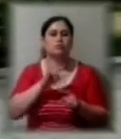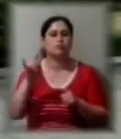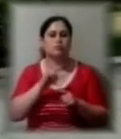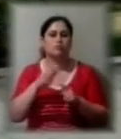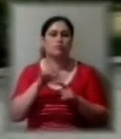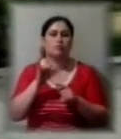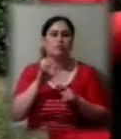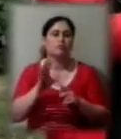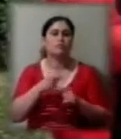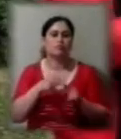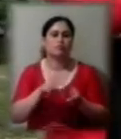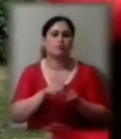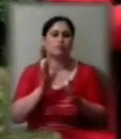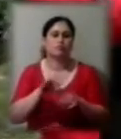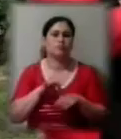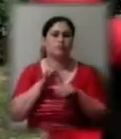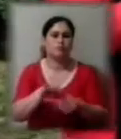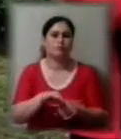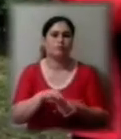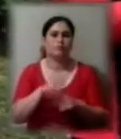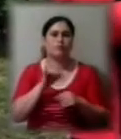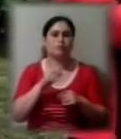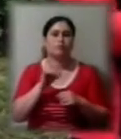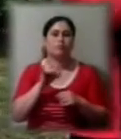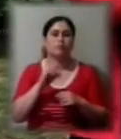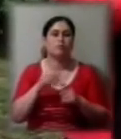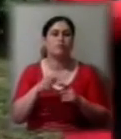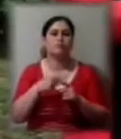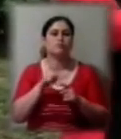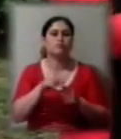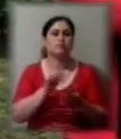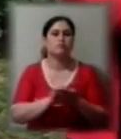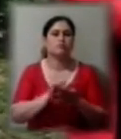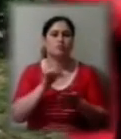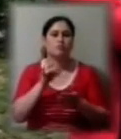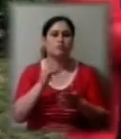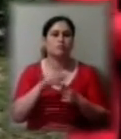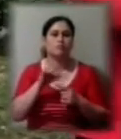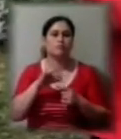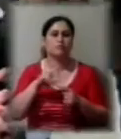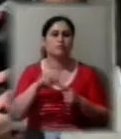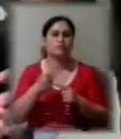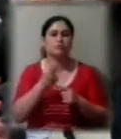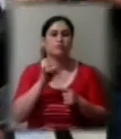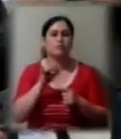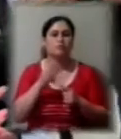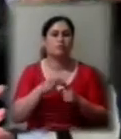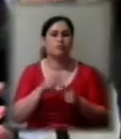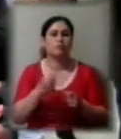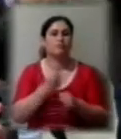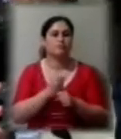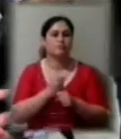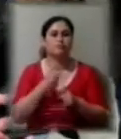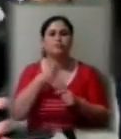ми обов'язково проведемо. Ірина Корольова – одна із тих, хто займався організацією фестивалю з перших років його існування. Каже, сьогодні